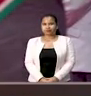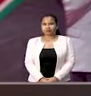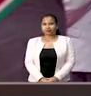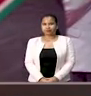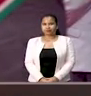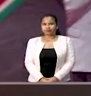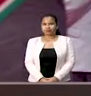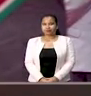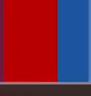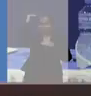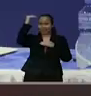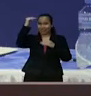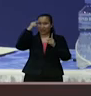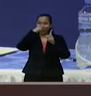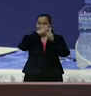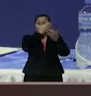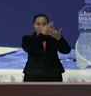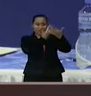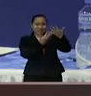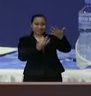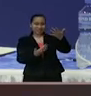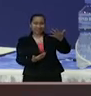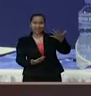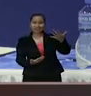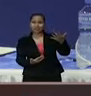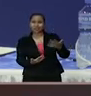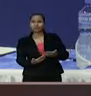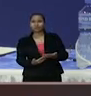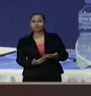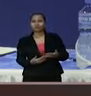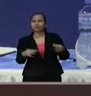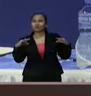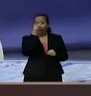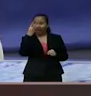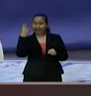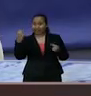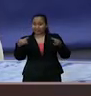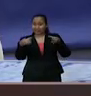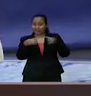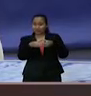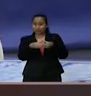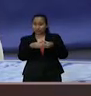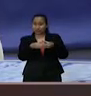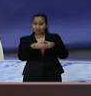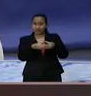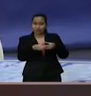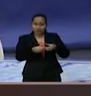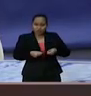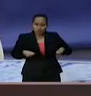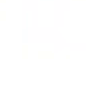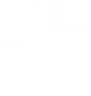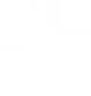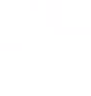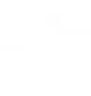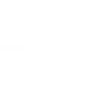nieuw onafhankelijk kiesbureau. En regering voert overleg met transportsector en bereidt sociaal pakket voor.